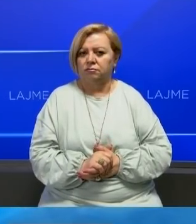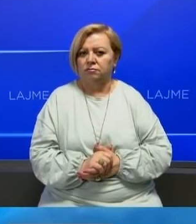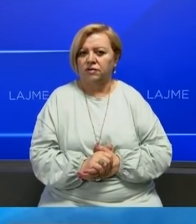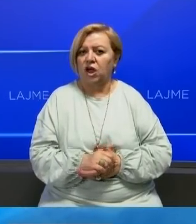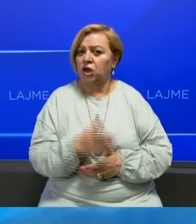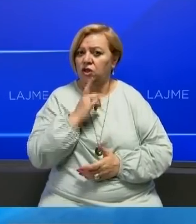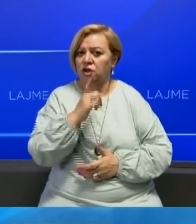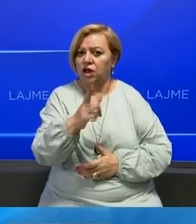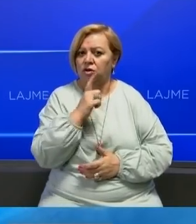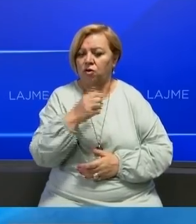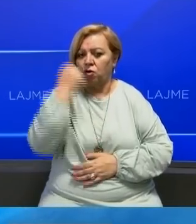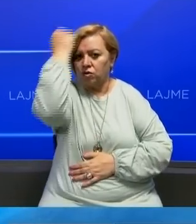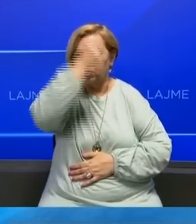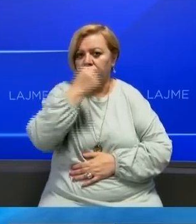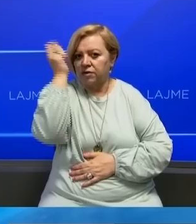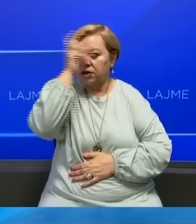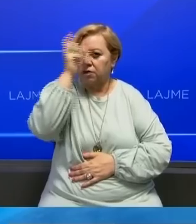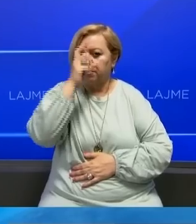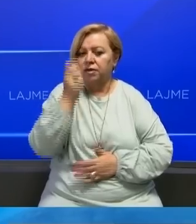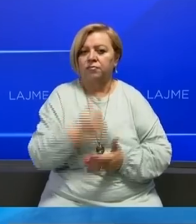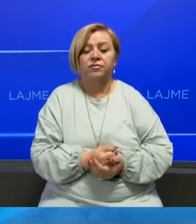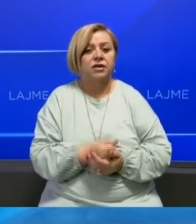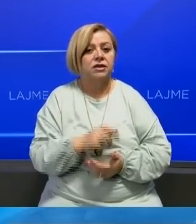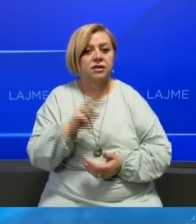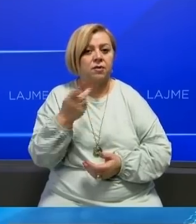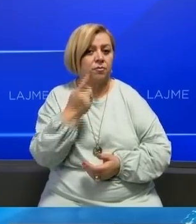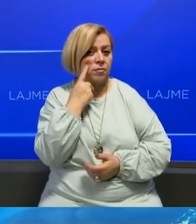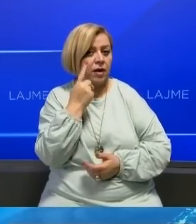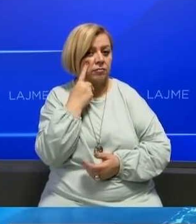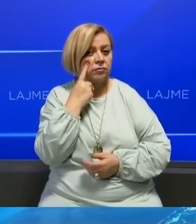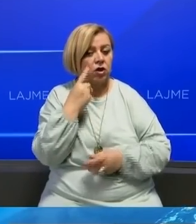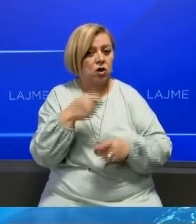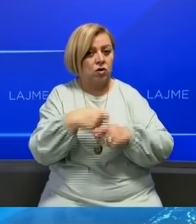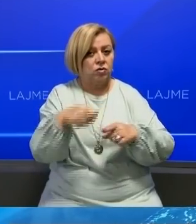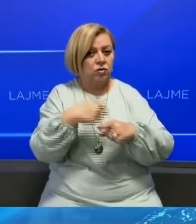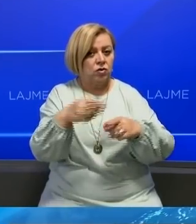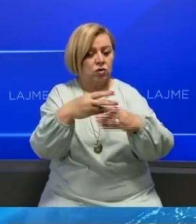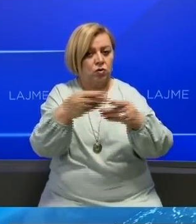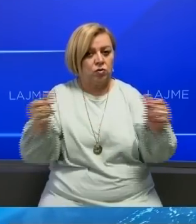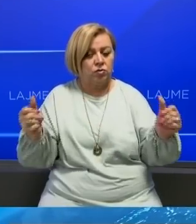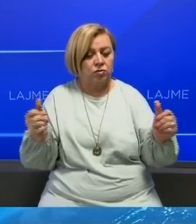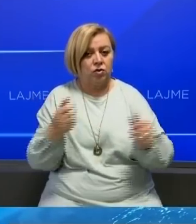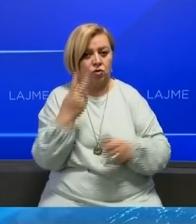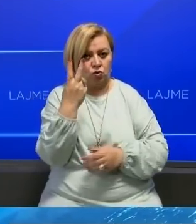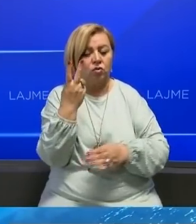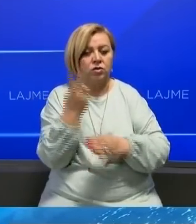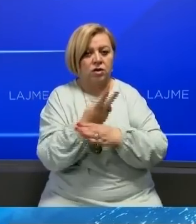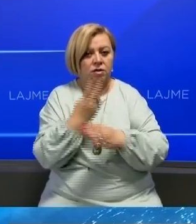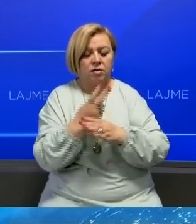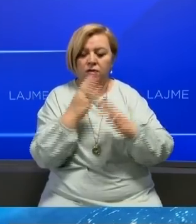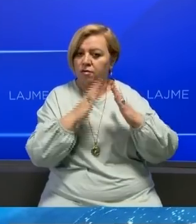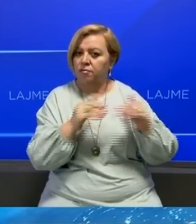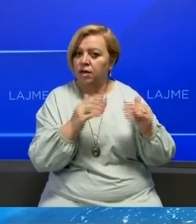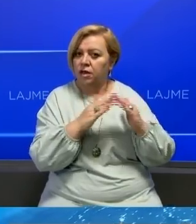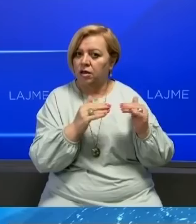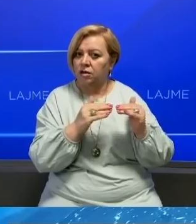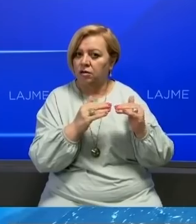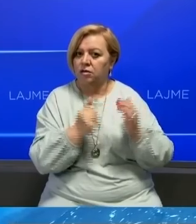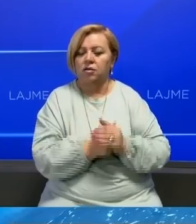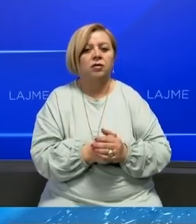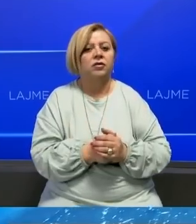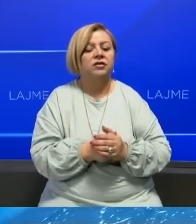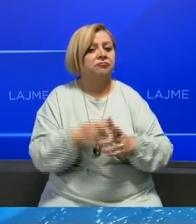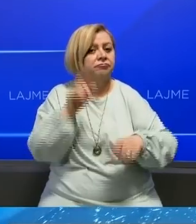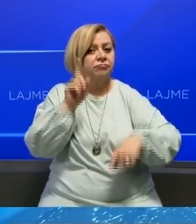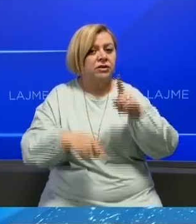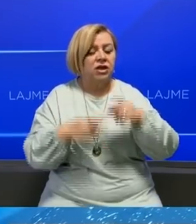Dialogu mes Kosovës dhe Sërbisi dhe përpjekjet për normalizimi në mardhenjive mes këtyre dy vendeve të Balkanit për endimor, janë